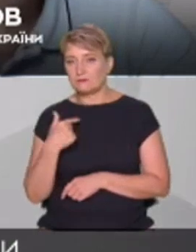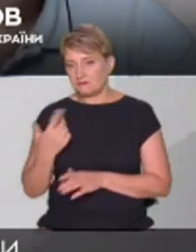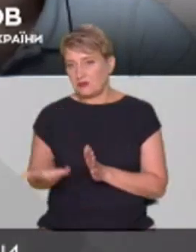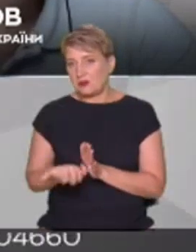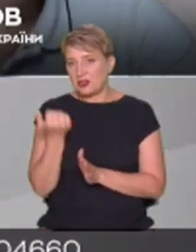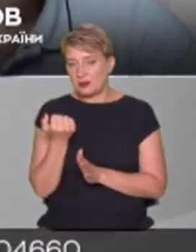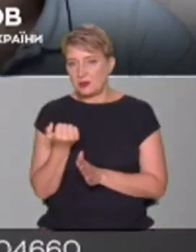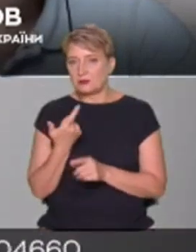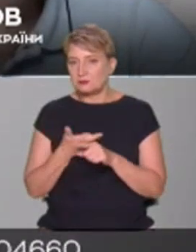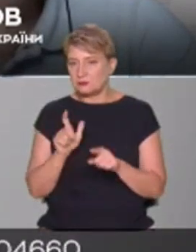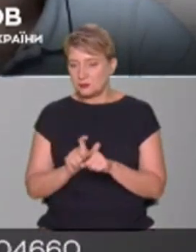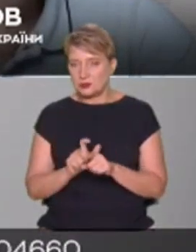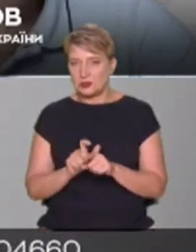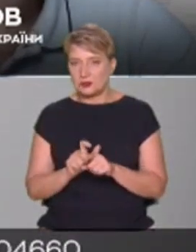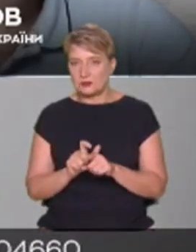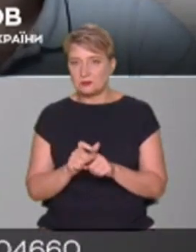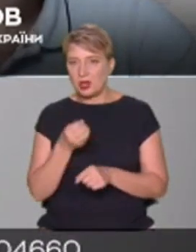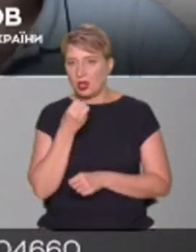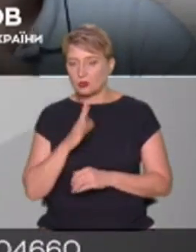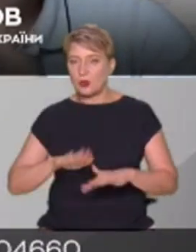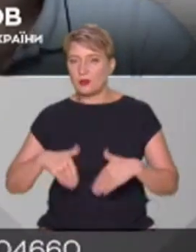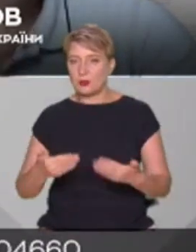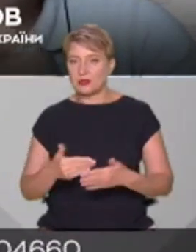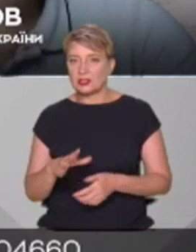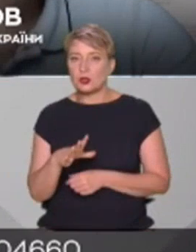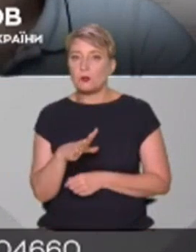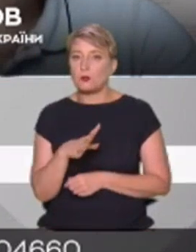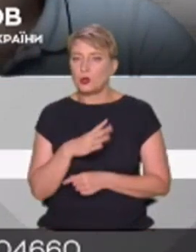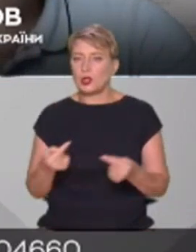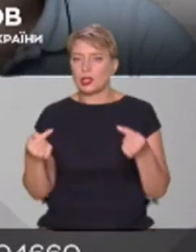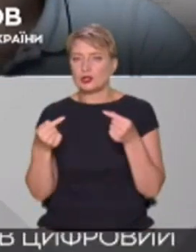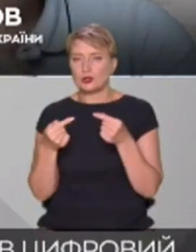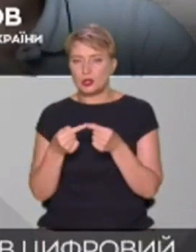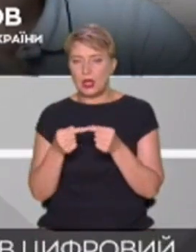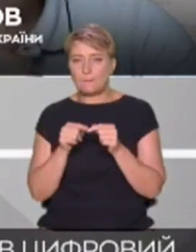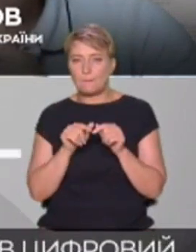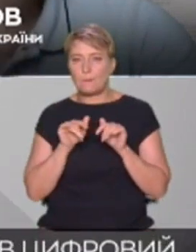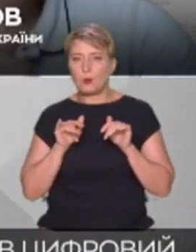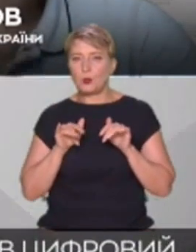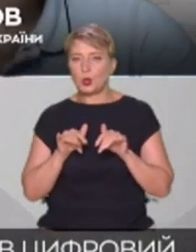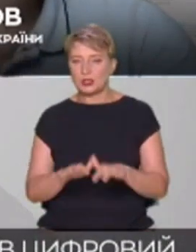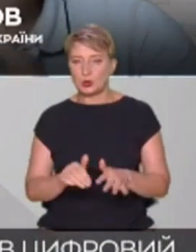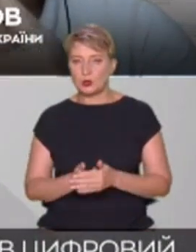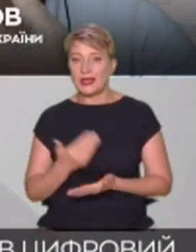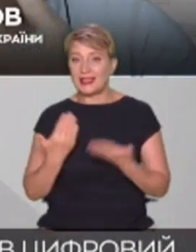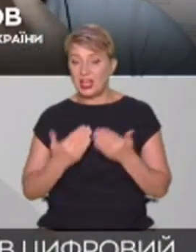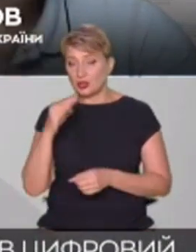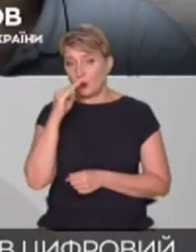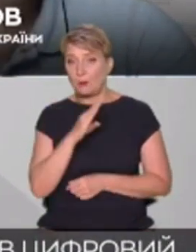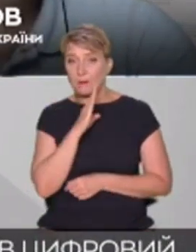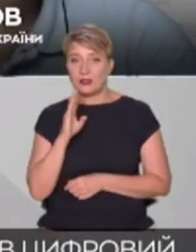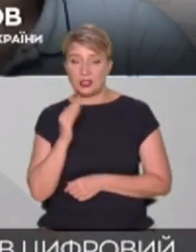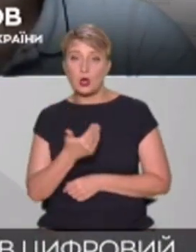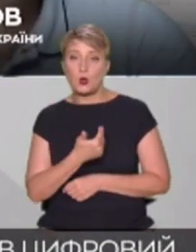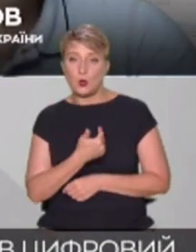Вона пропонує, щоб була чітка процедура. Якщо батьки хочуть, щоб їхня